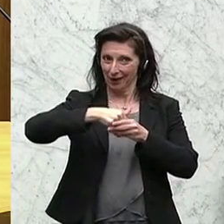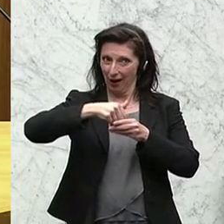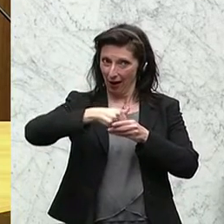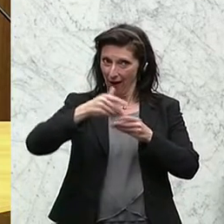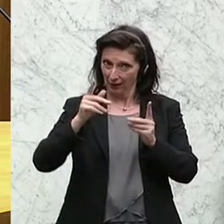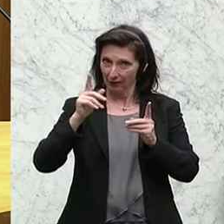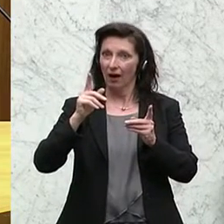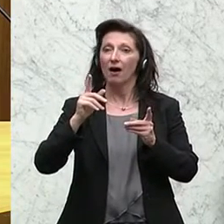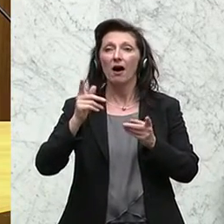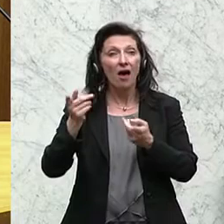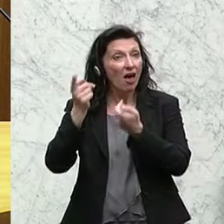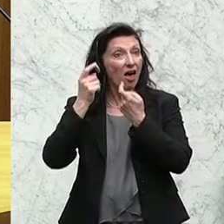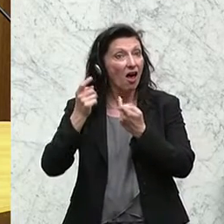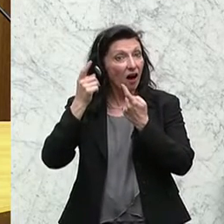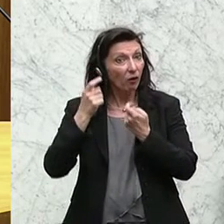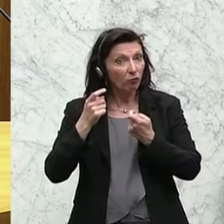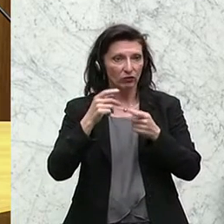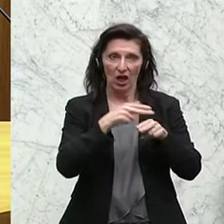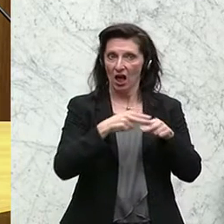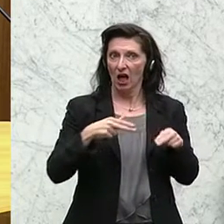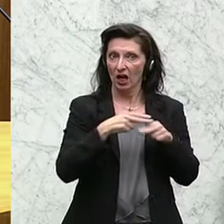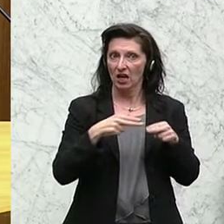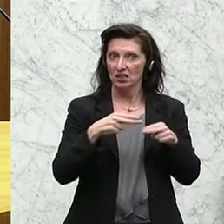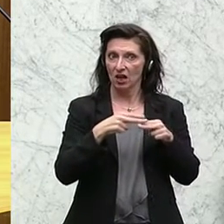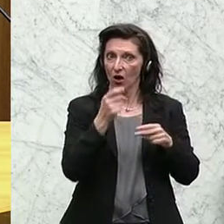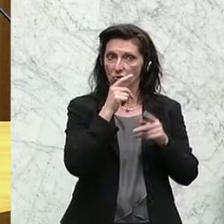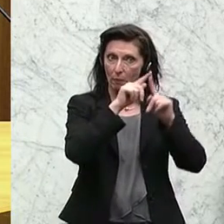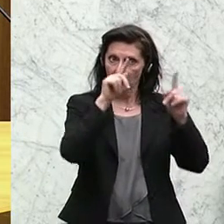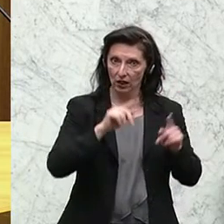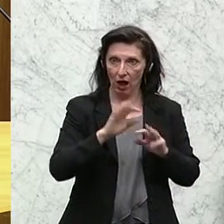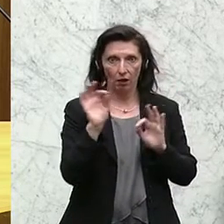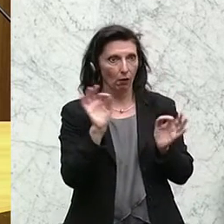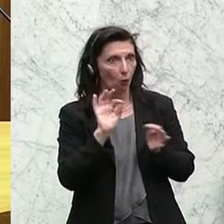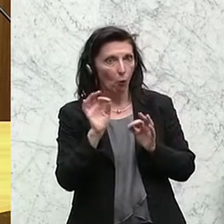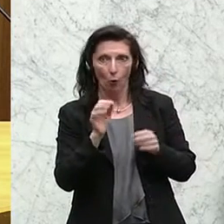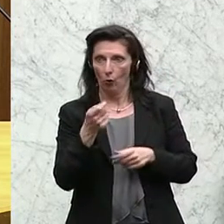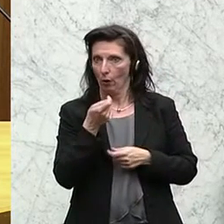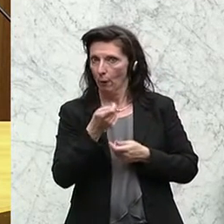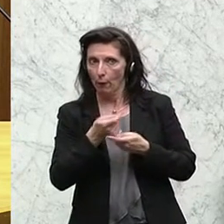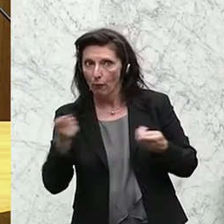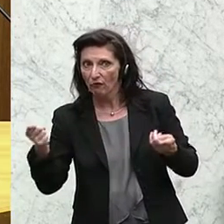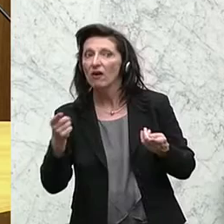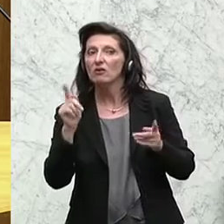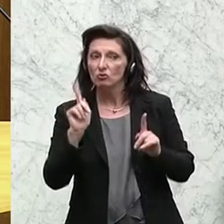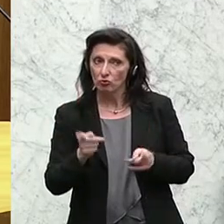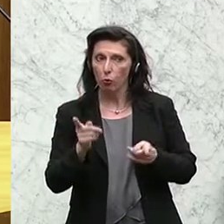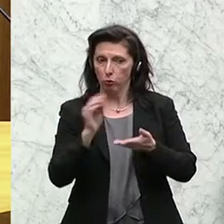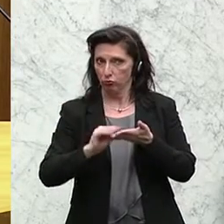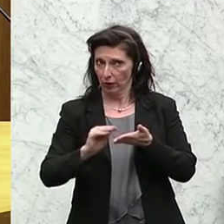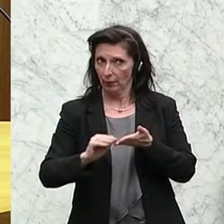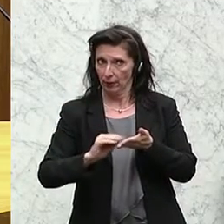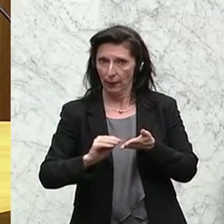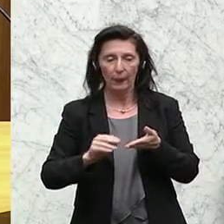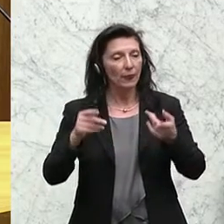den Speisekarten, der Restaurants und Kantinen gezeichnet werden. Weiter soll der Ursprung der